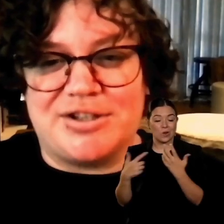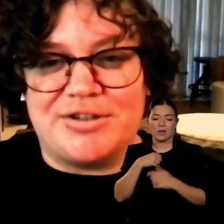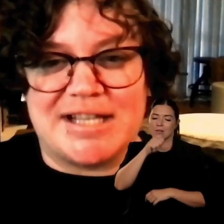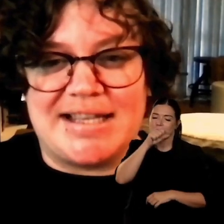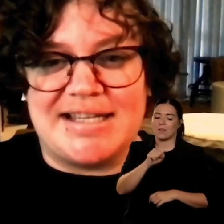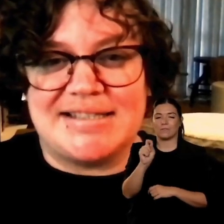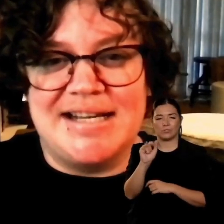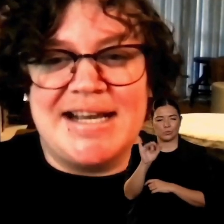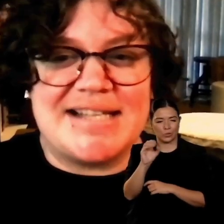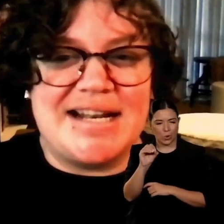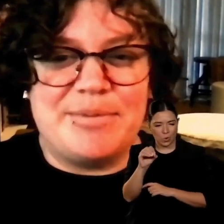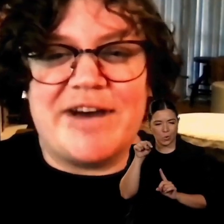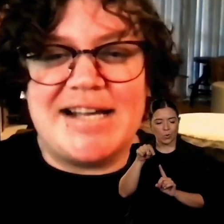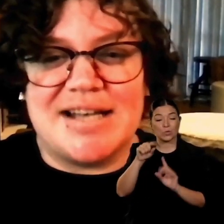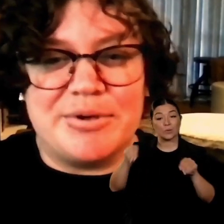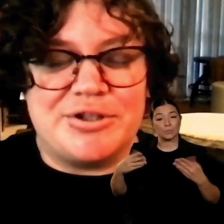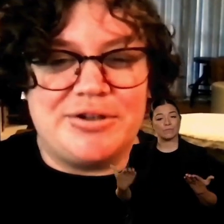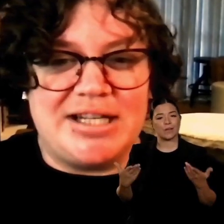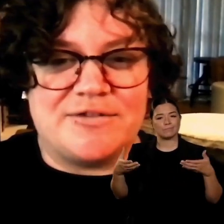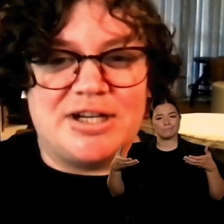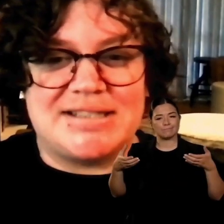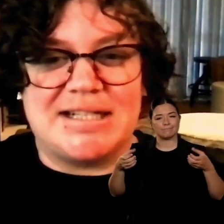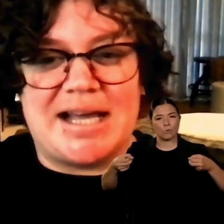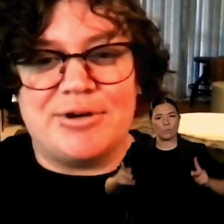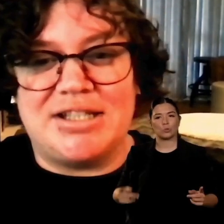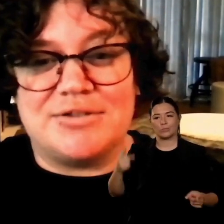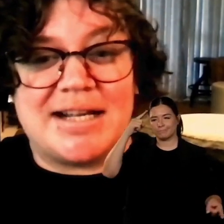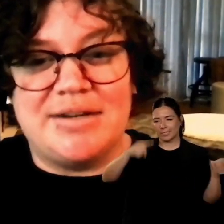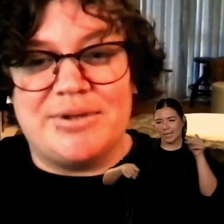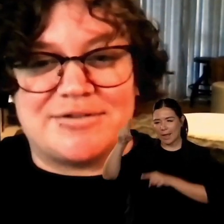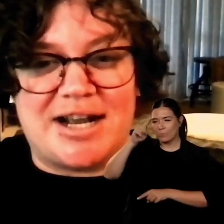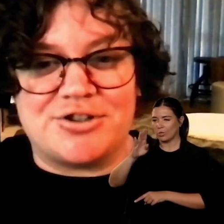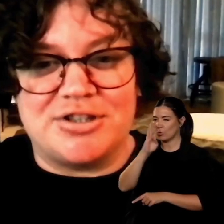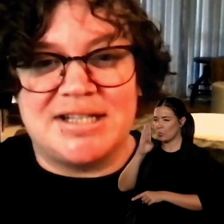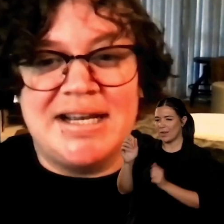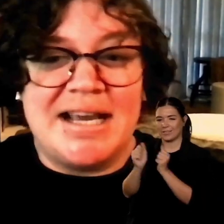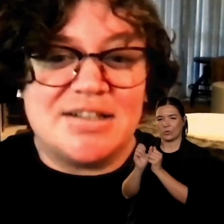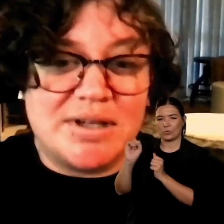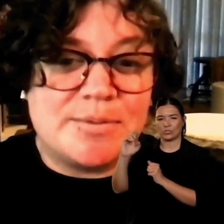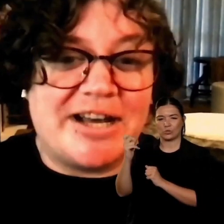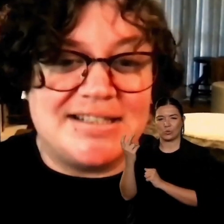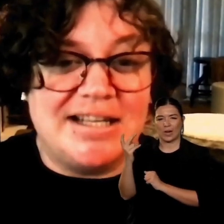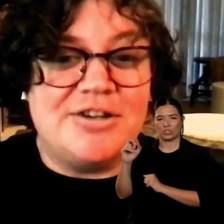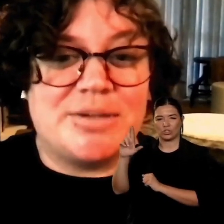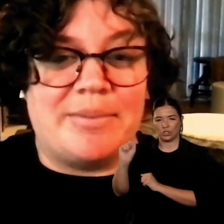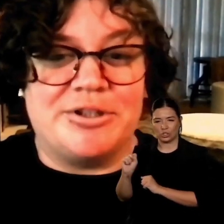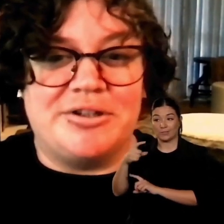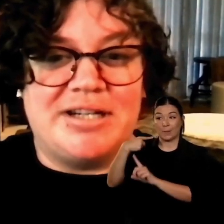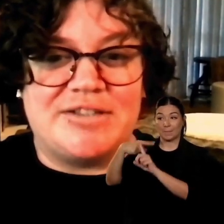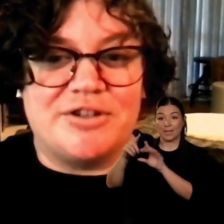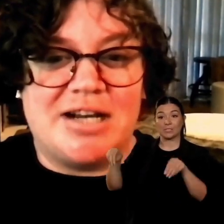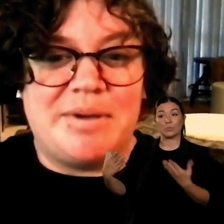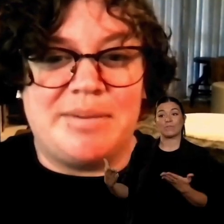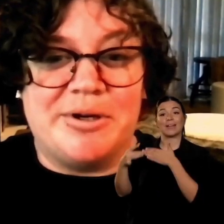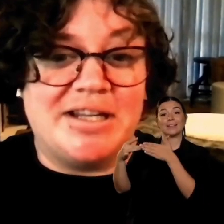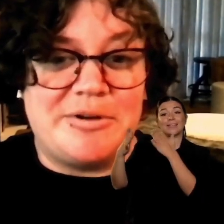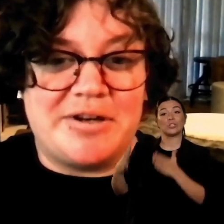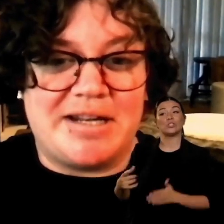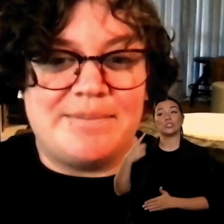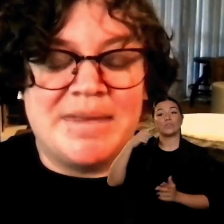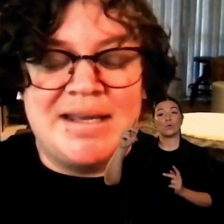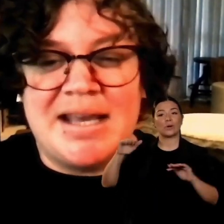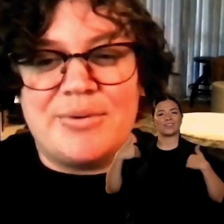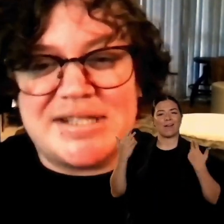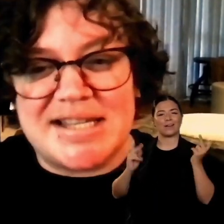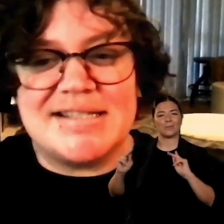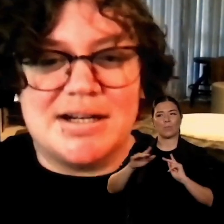un leadership a altre persone a altri leader delle comunità e tutti i nostri collaboratori sono volontari che